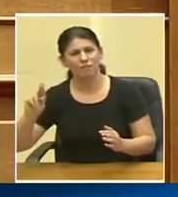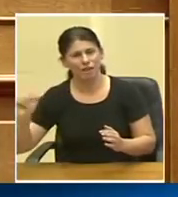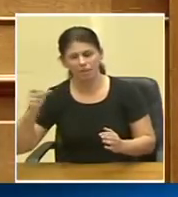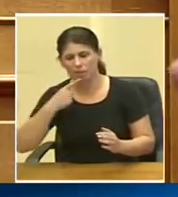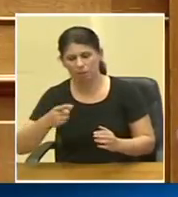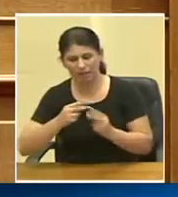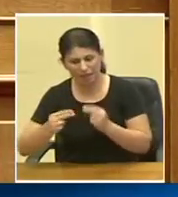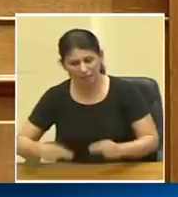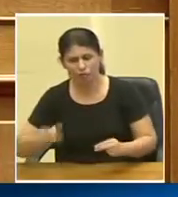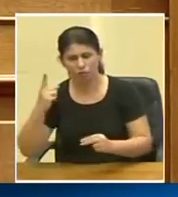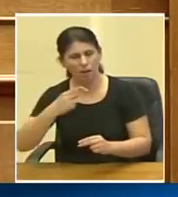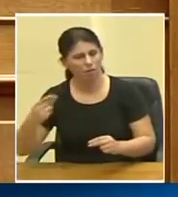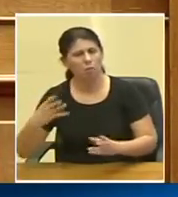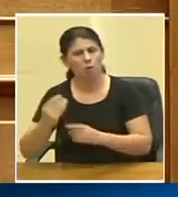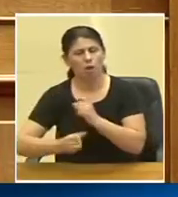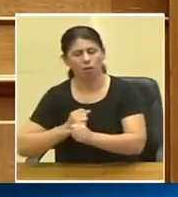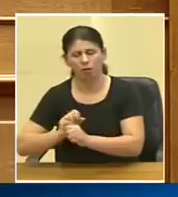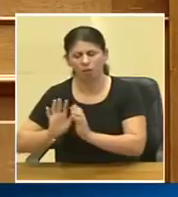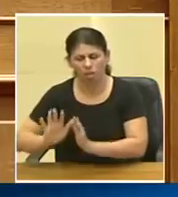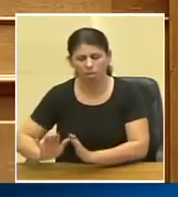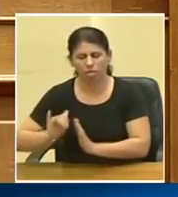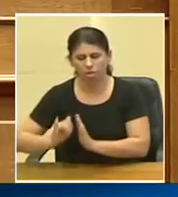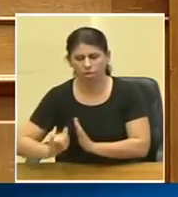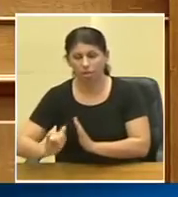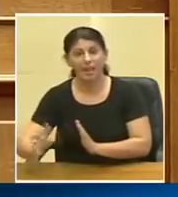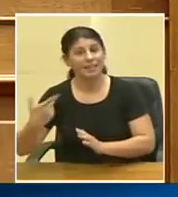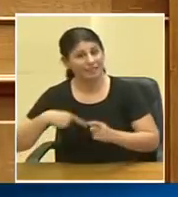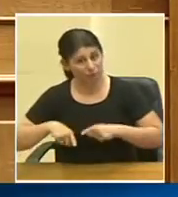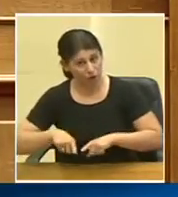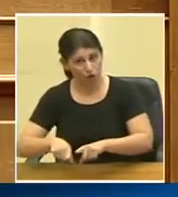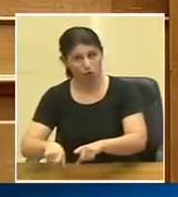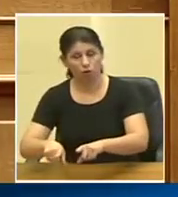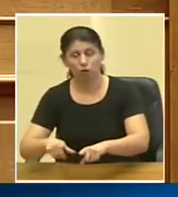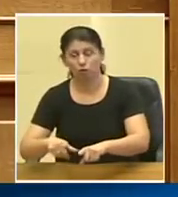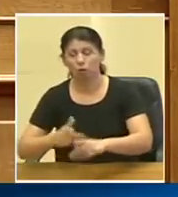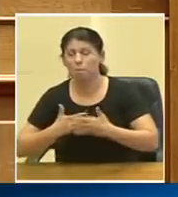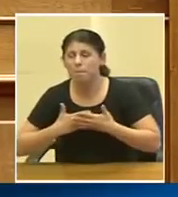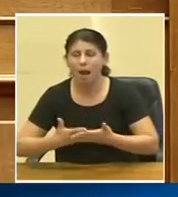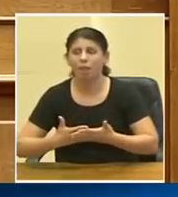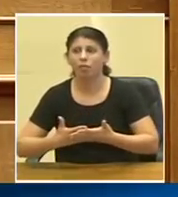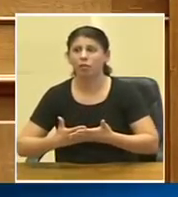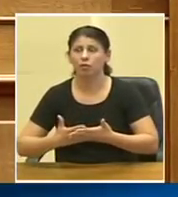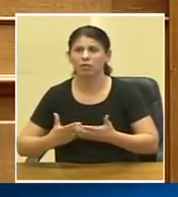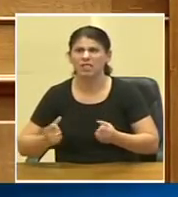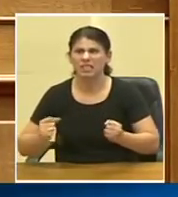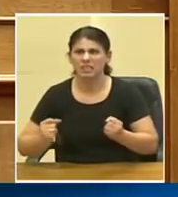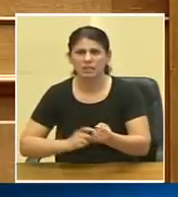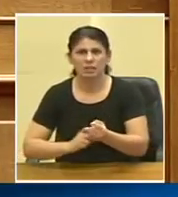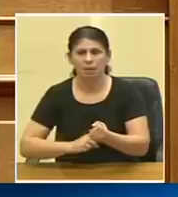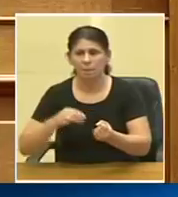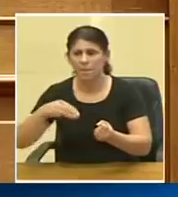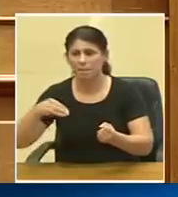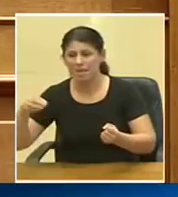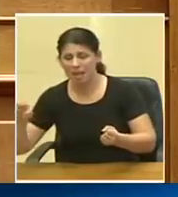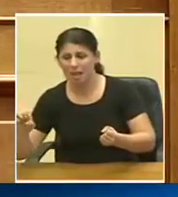ένα ζήτημα που είναι από πολλά χρόνια αλλά βέβαια την ίδια στιγμή το πάθος και το μένος αυτό των μιμιέψεων